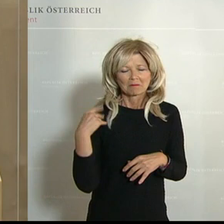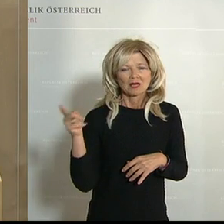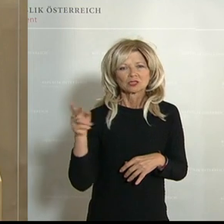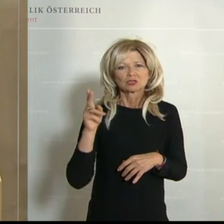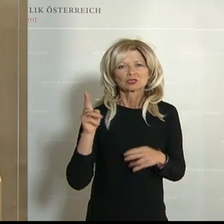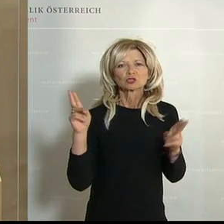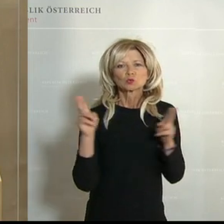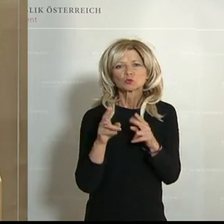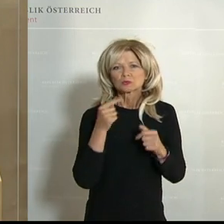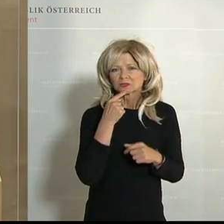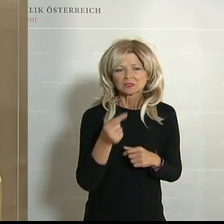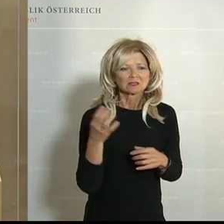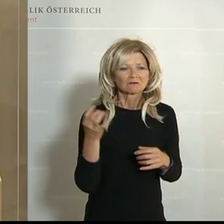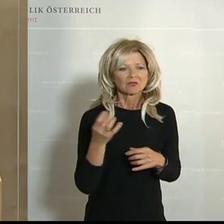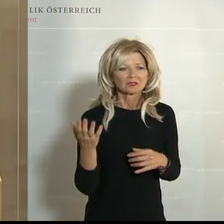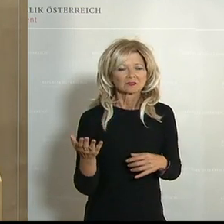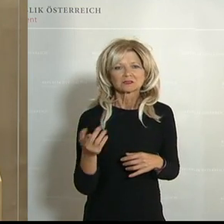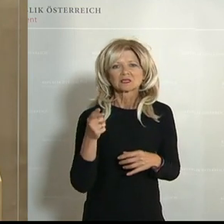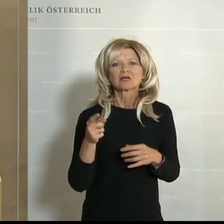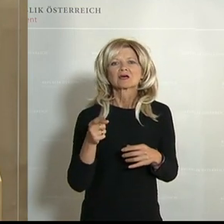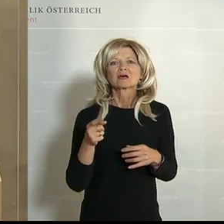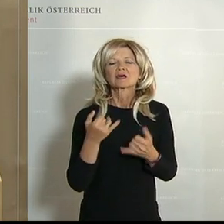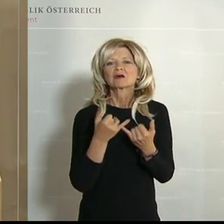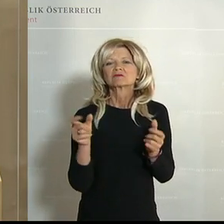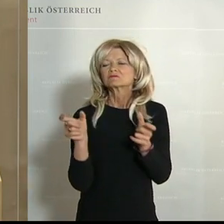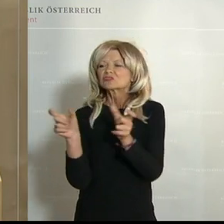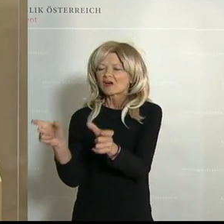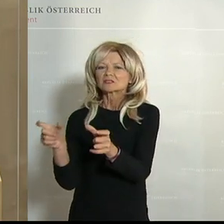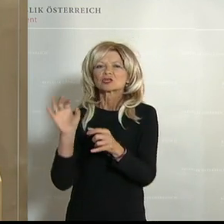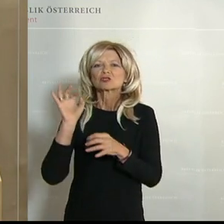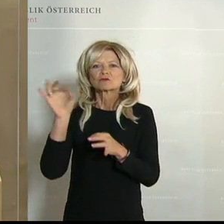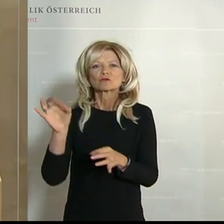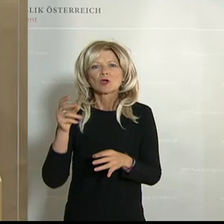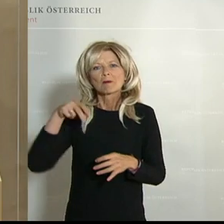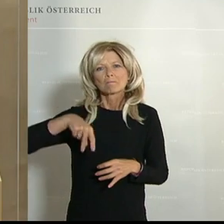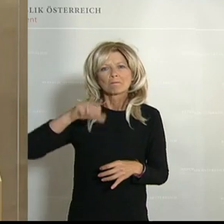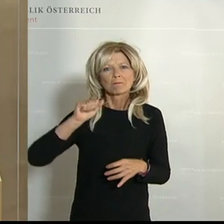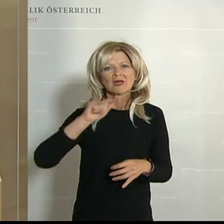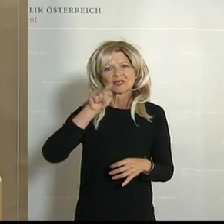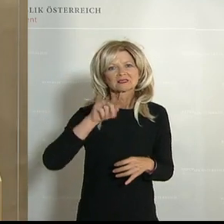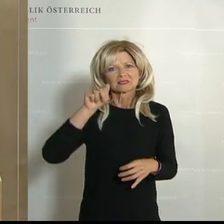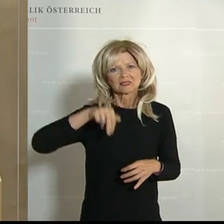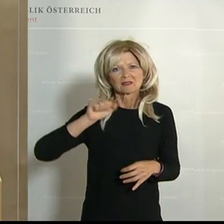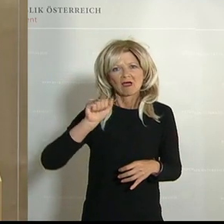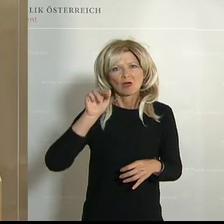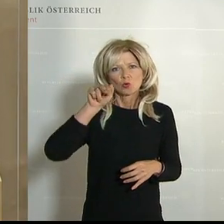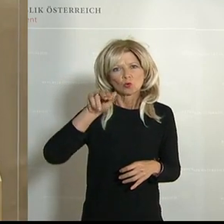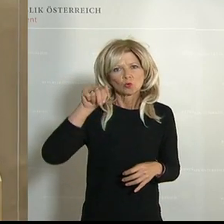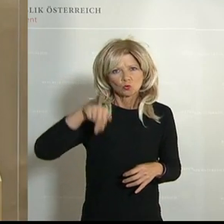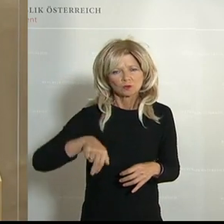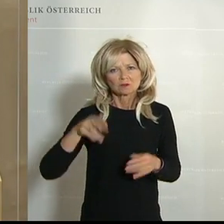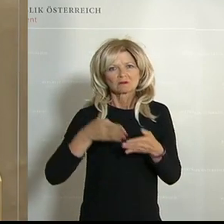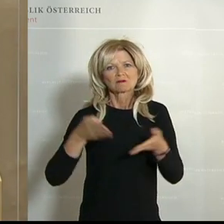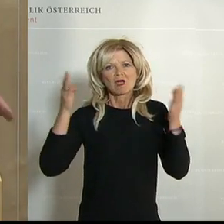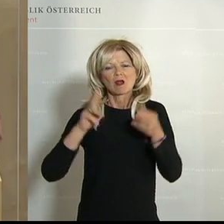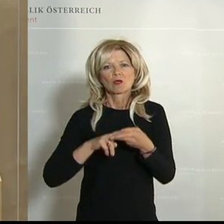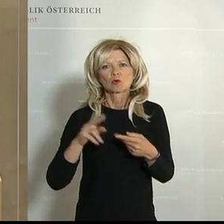Pressekonferenzen eine Quarantäne für Paznauntal und St. Anton an. Ja, wir haben gehört, was das zur Folge hatte.